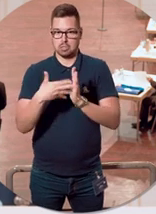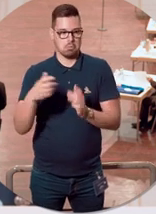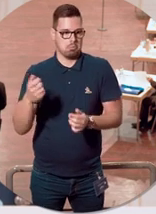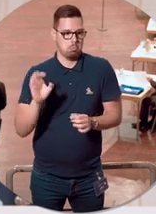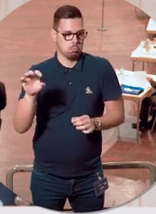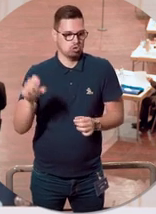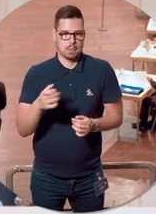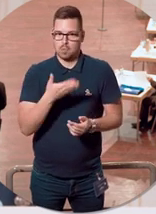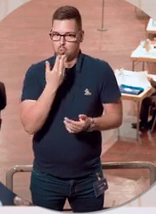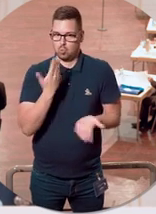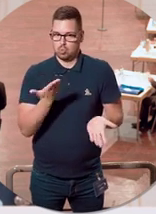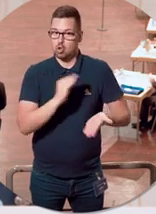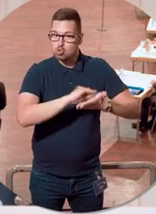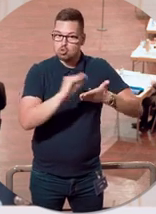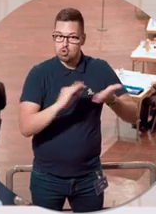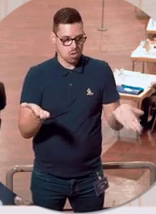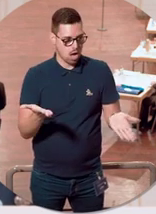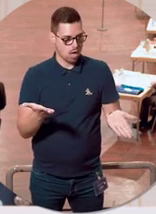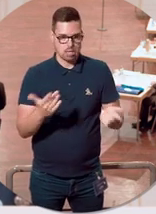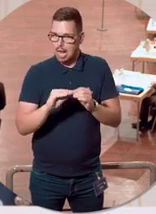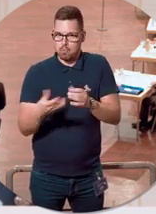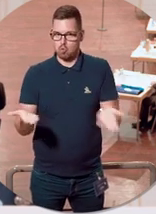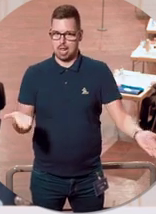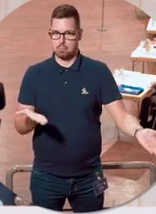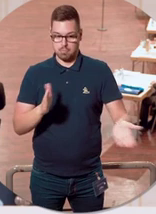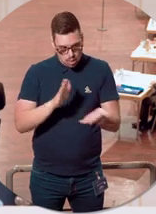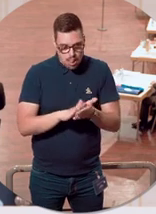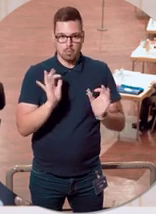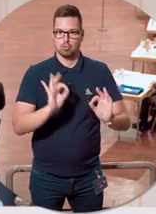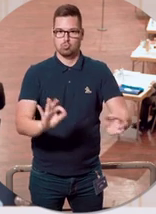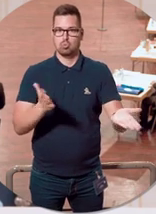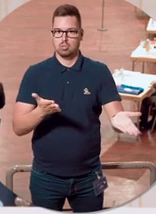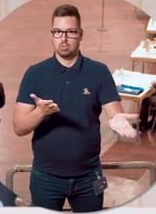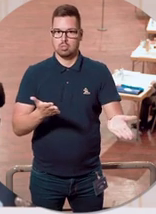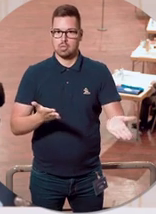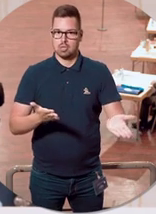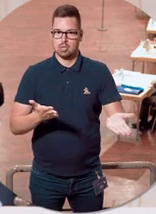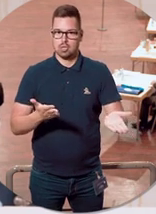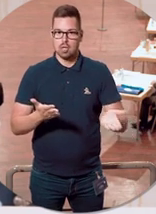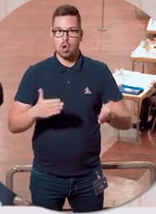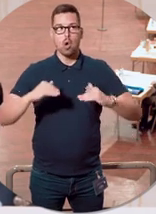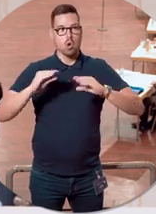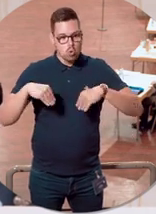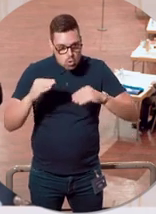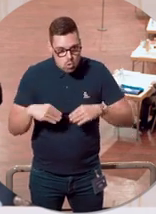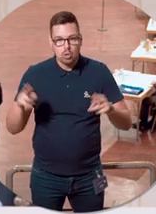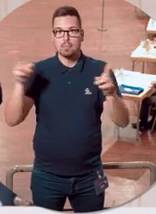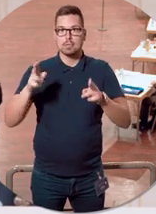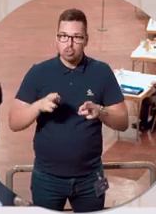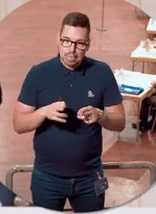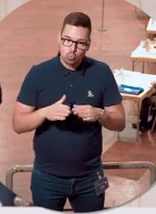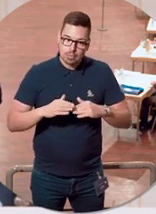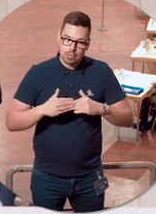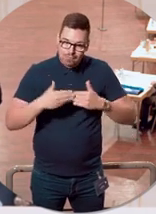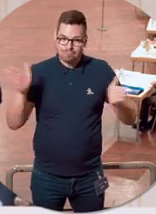wie die Schülerinnen und Schüler. Und wir haben immer gesagt, Erleichterungen, Lockerungen, Rücknahme von Beschränkungen, bitte an